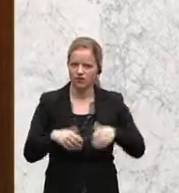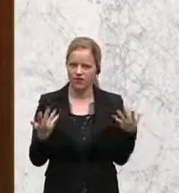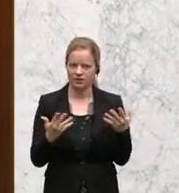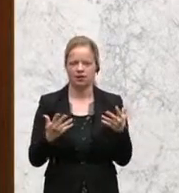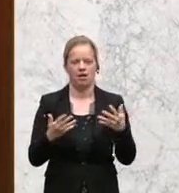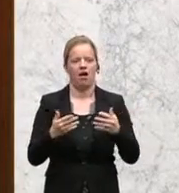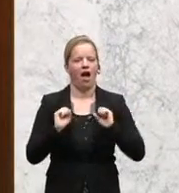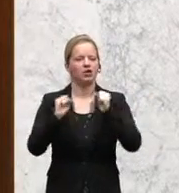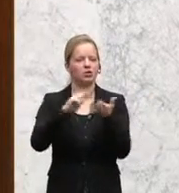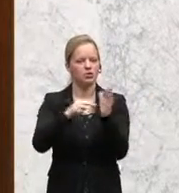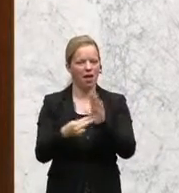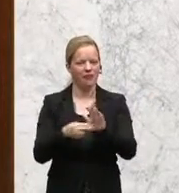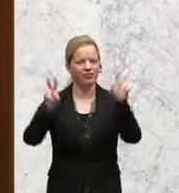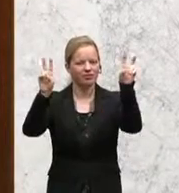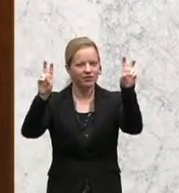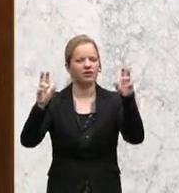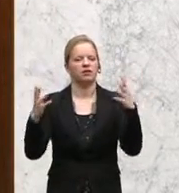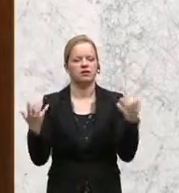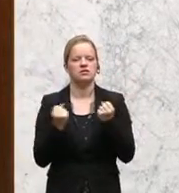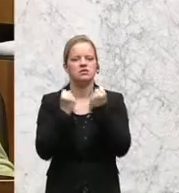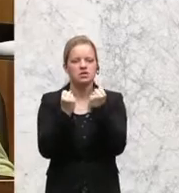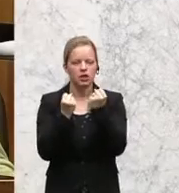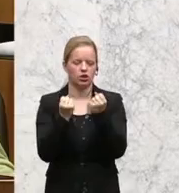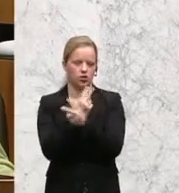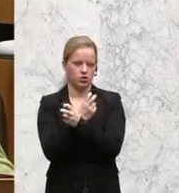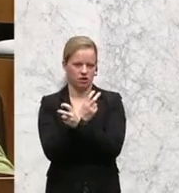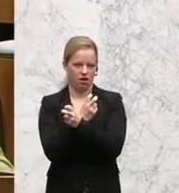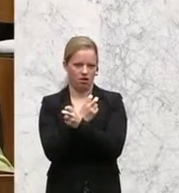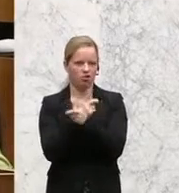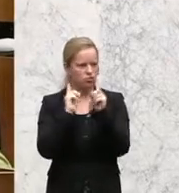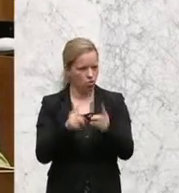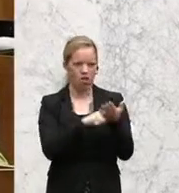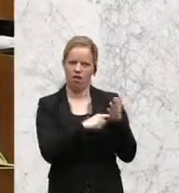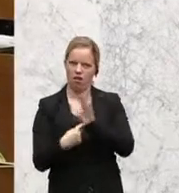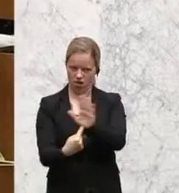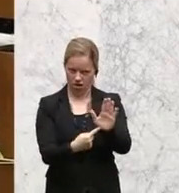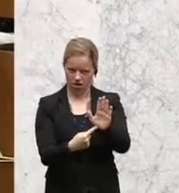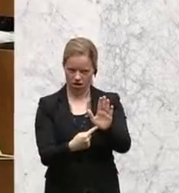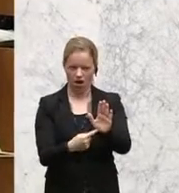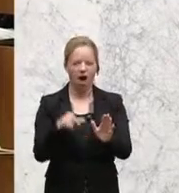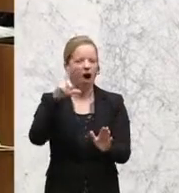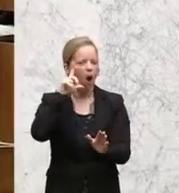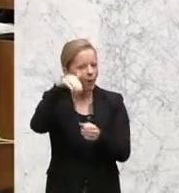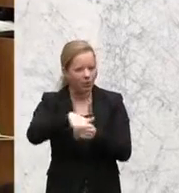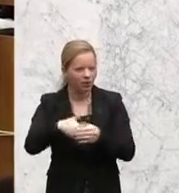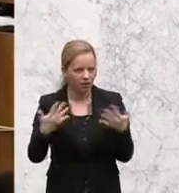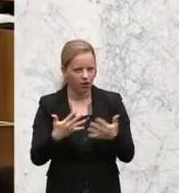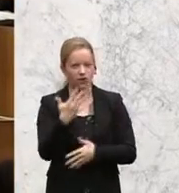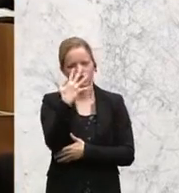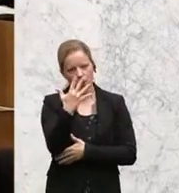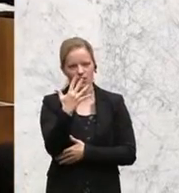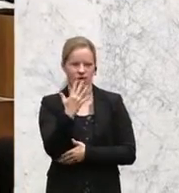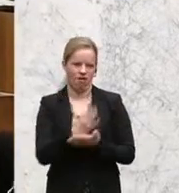den Menschen vorzustellen, der aus wesentlichen fünf Rahmenbedingungen oder fünf einzelnen